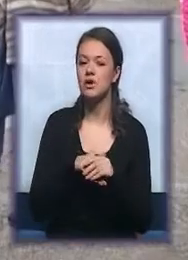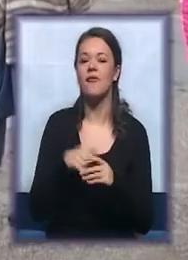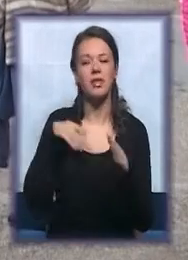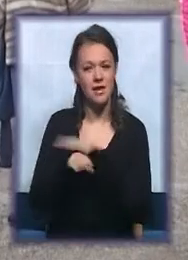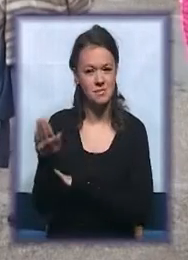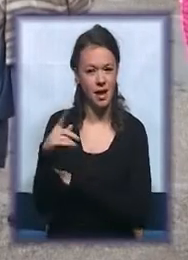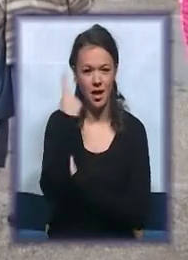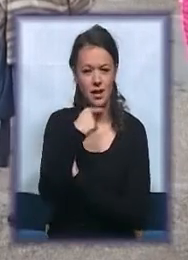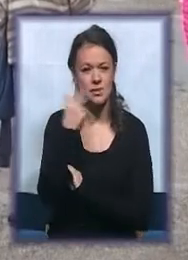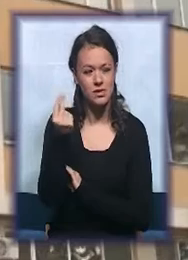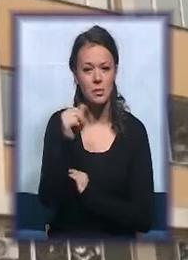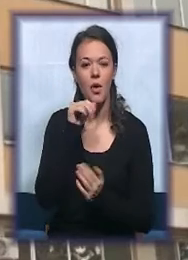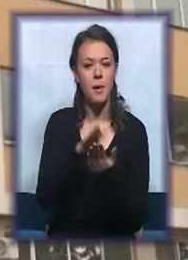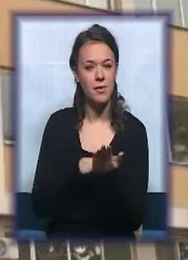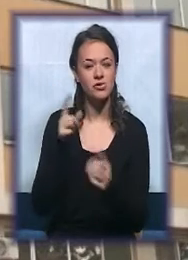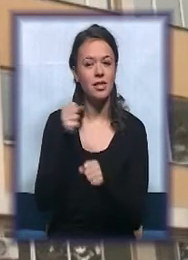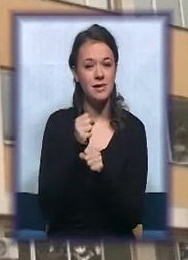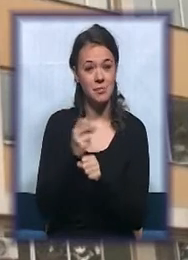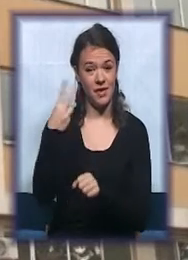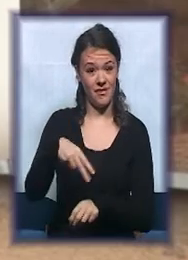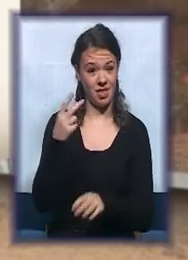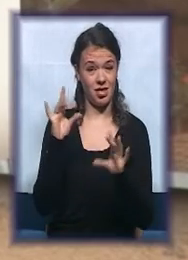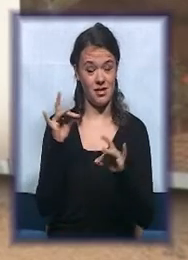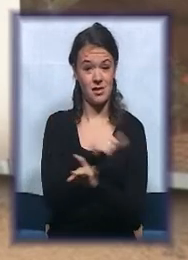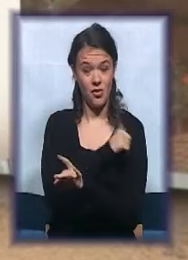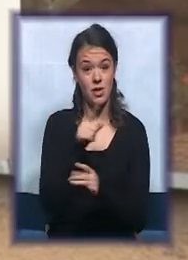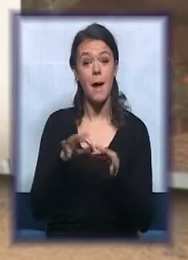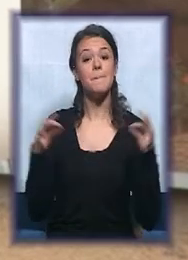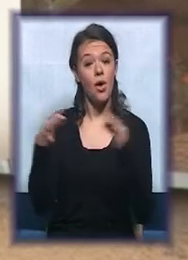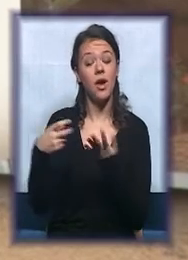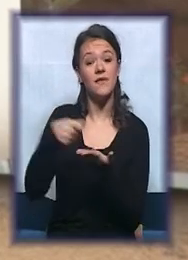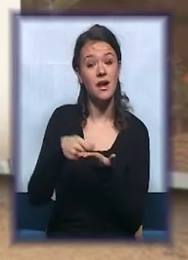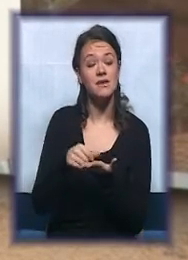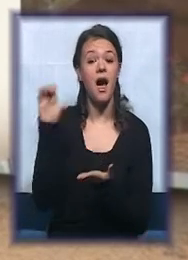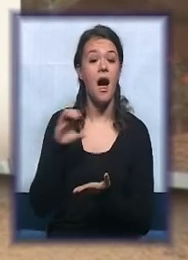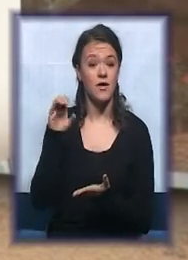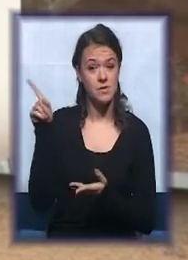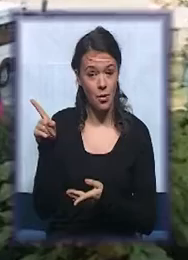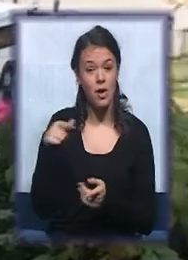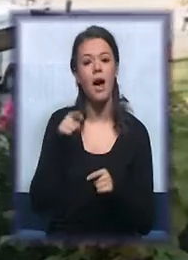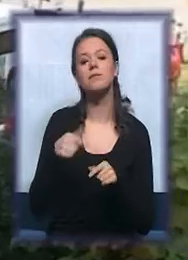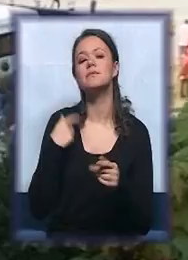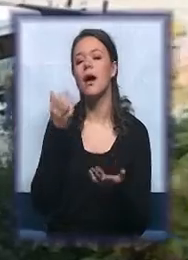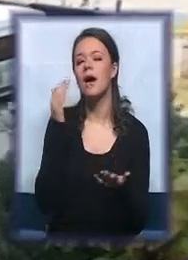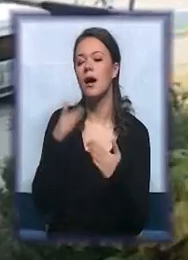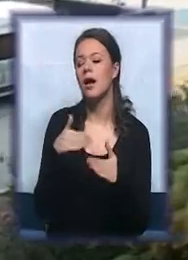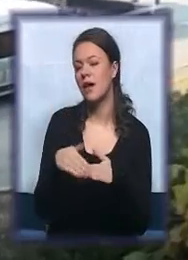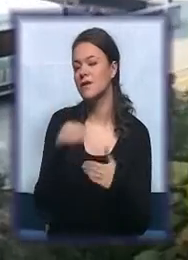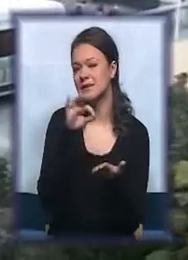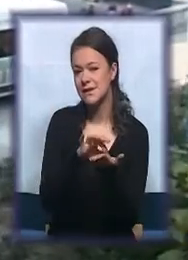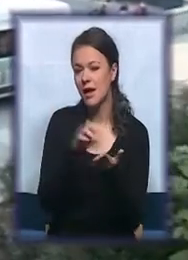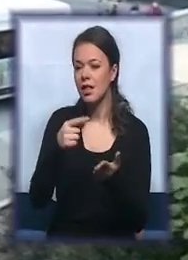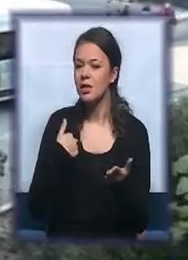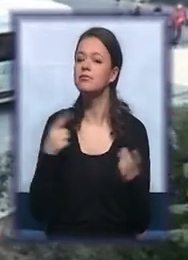u Srbiji koji je započet u decembru 2010. godine. Projekat je finansirala Evropska unija. Njegov glavni cilj jeste da doprinese